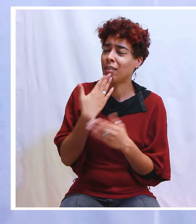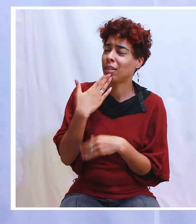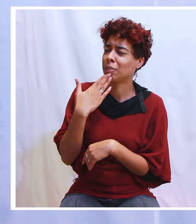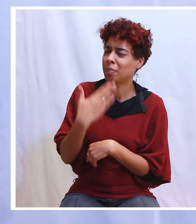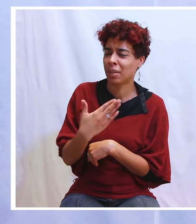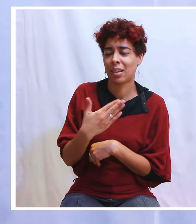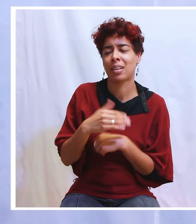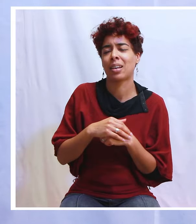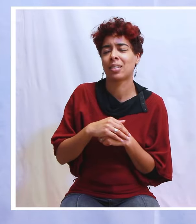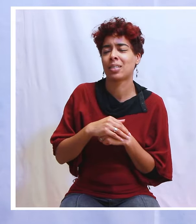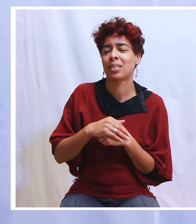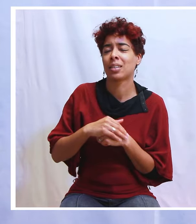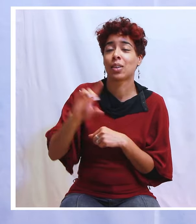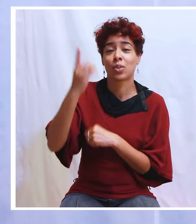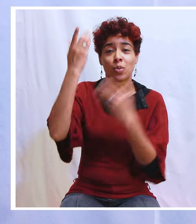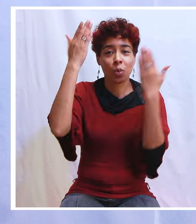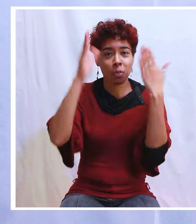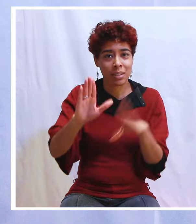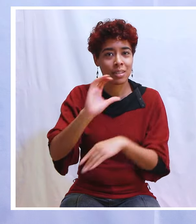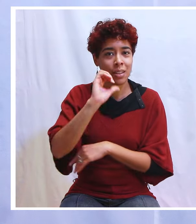Que Dieu vous bénisse. On se retrouve demain.